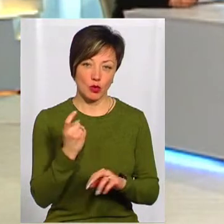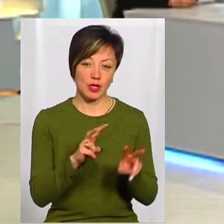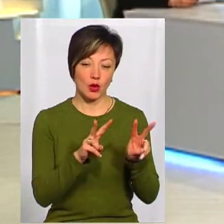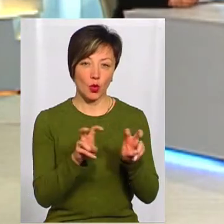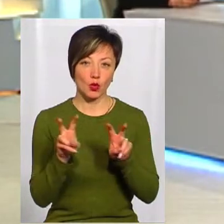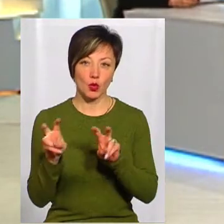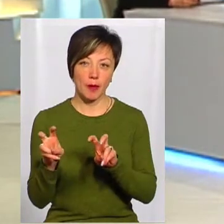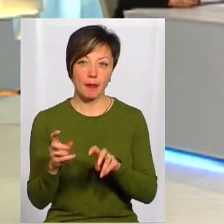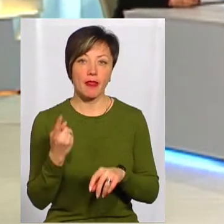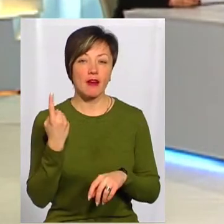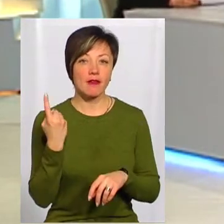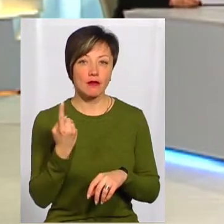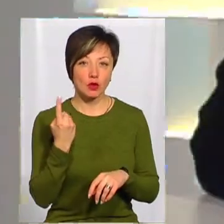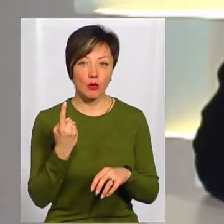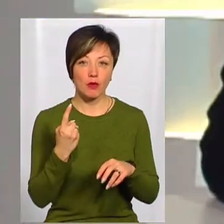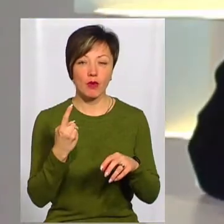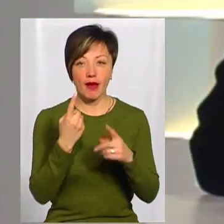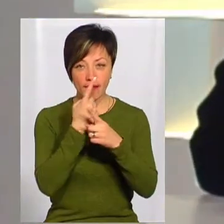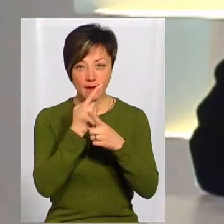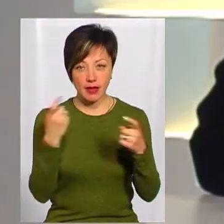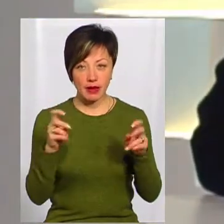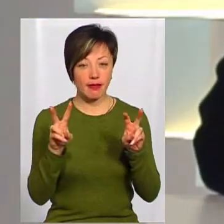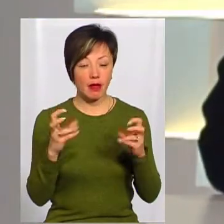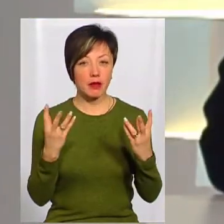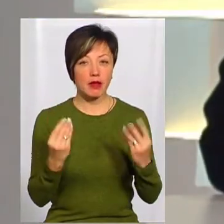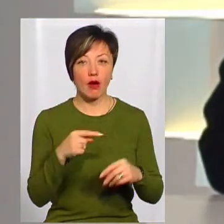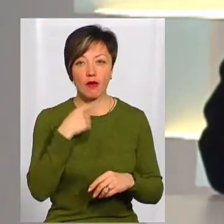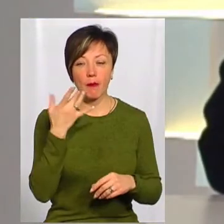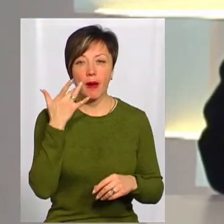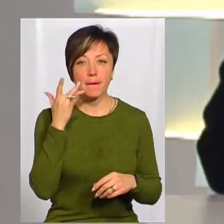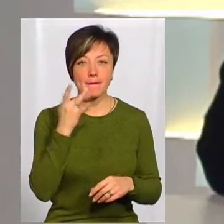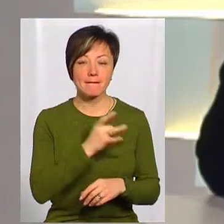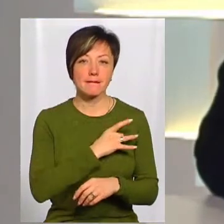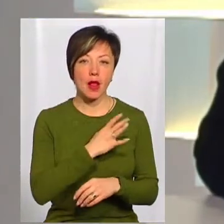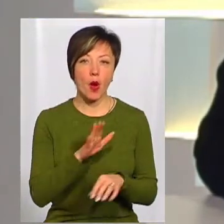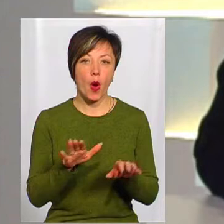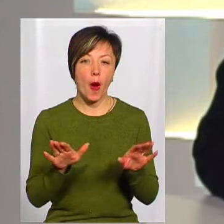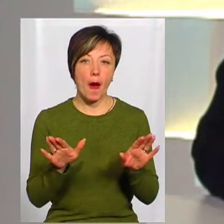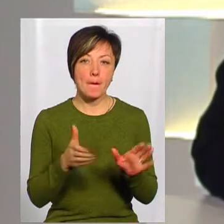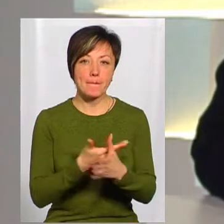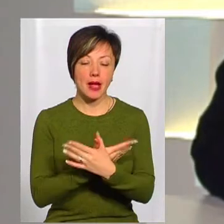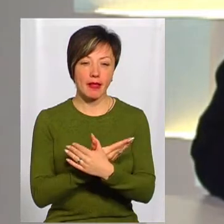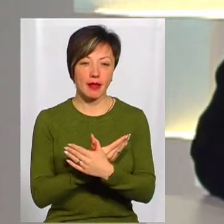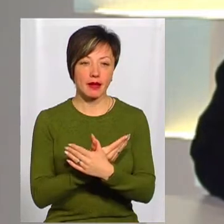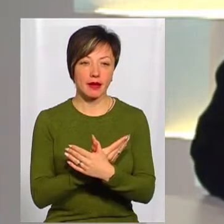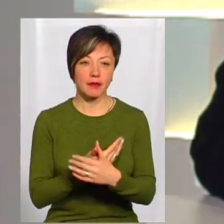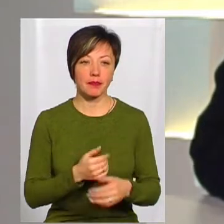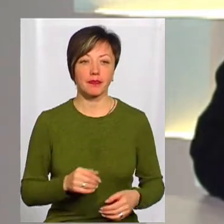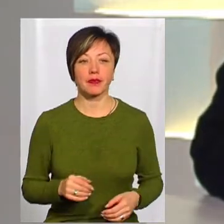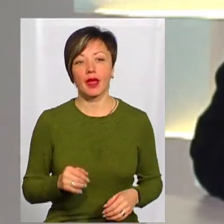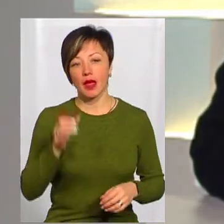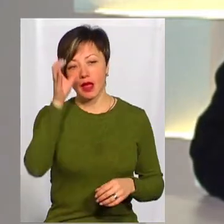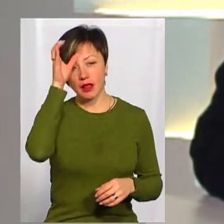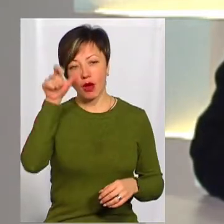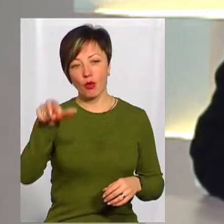культурам. В одному з етерів теми дня ми говорили про американського білого метелика, і